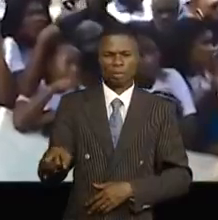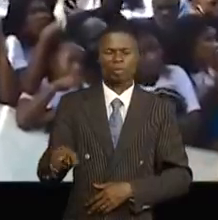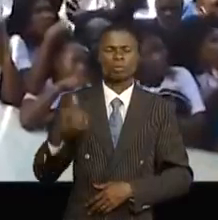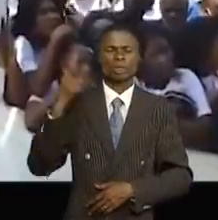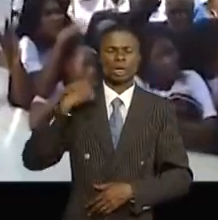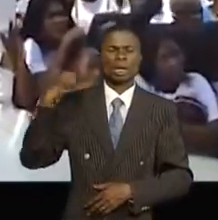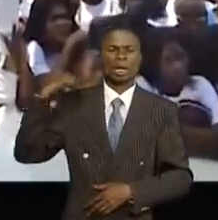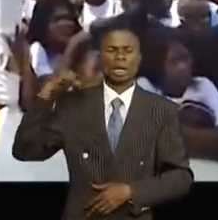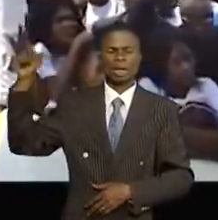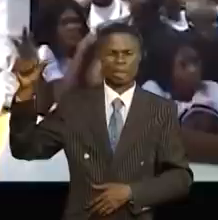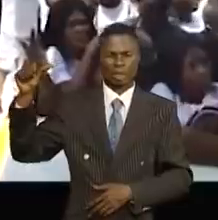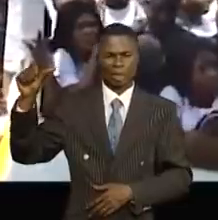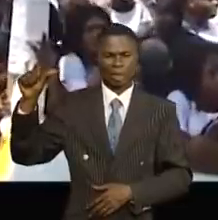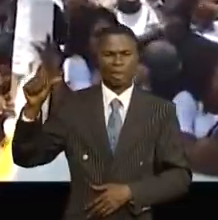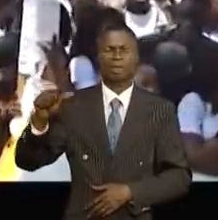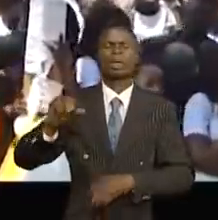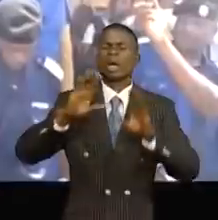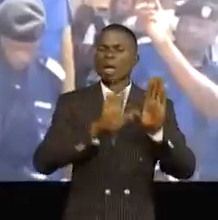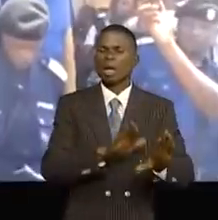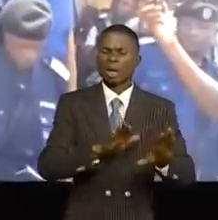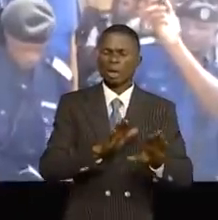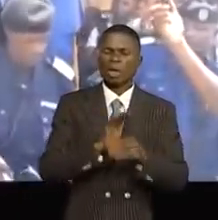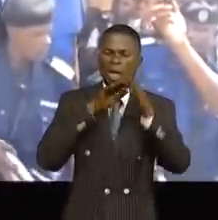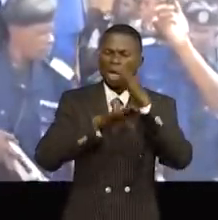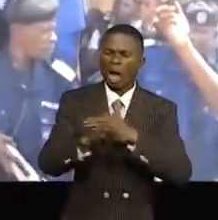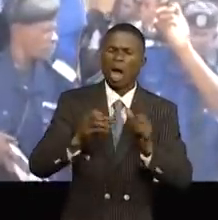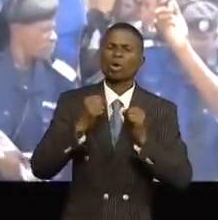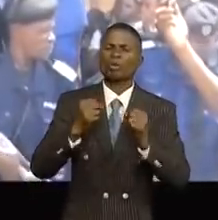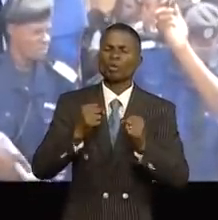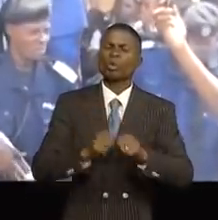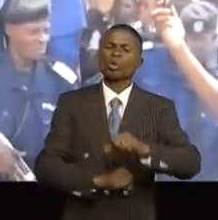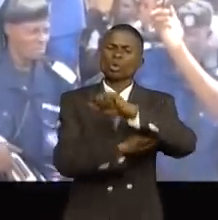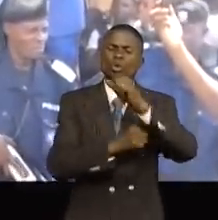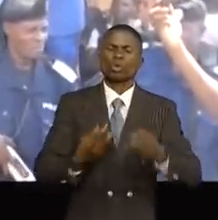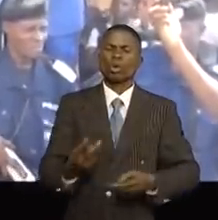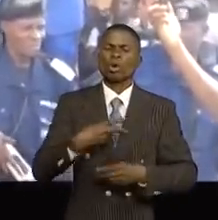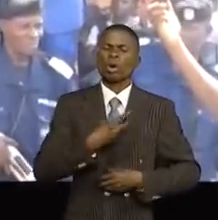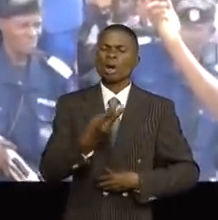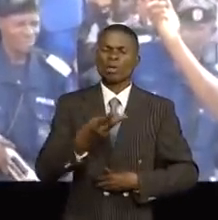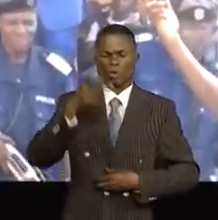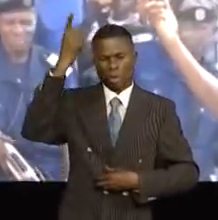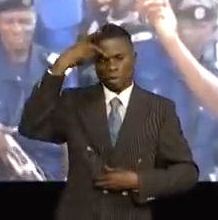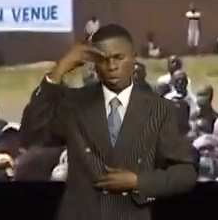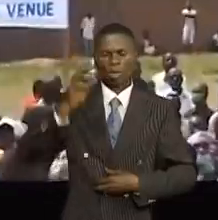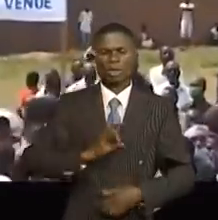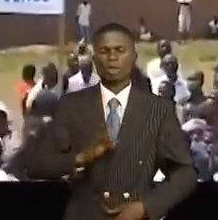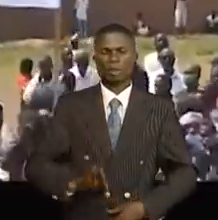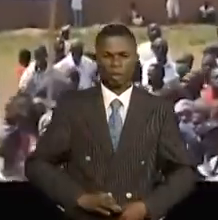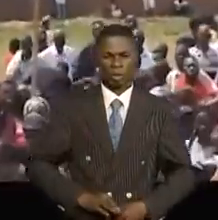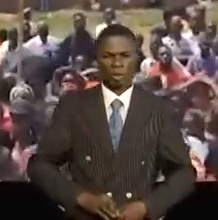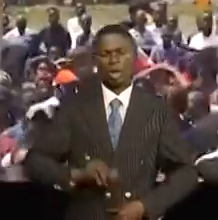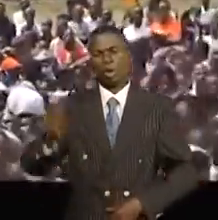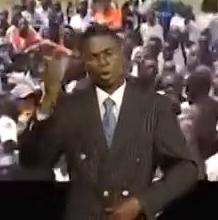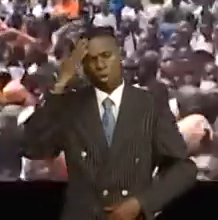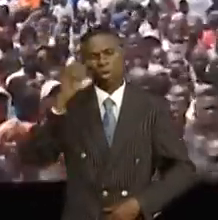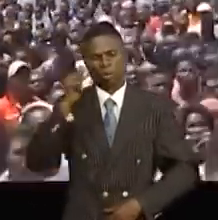Mouchongo Machara attendait tous une adhésion massive pour accompagner la volonté politique du président de la République. Pour ceux qui ne savent